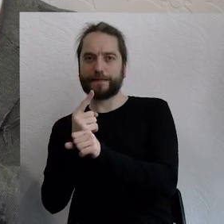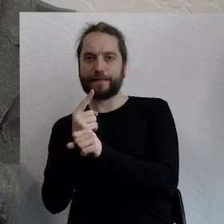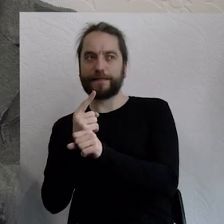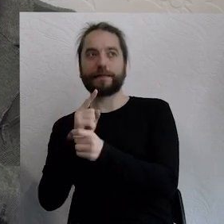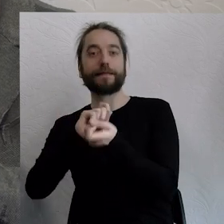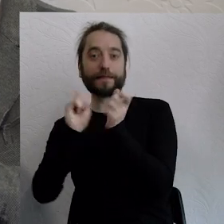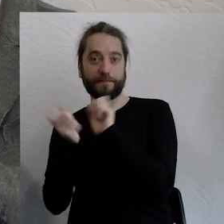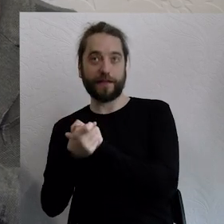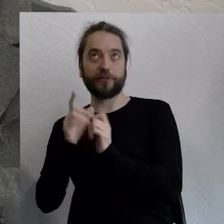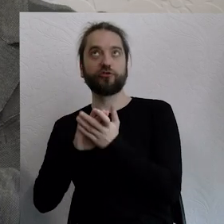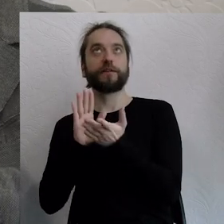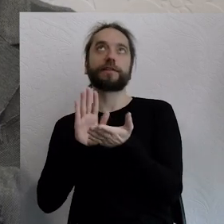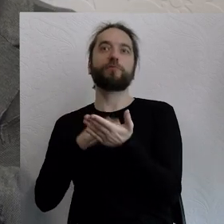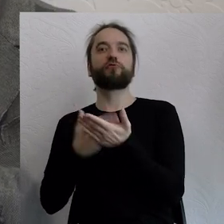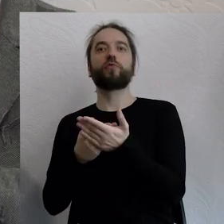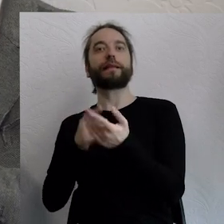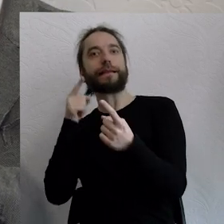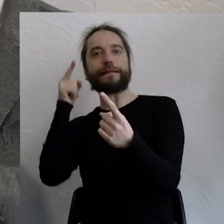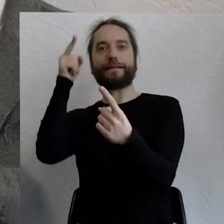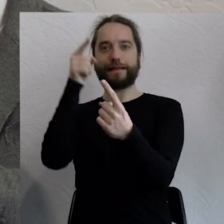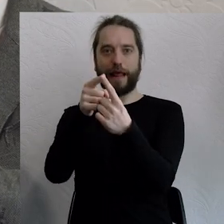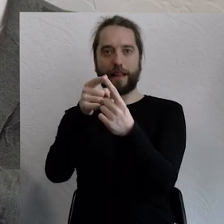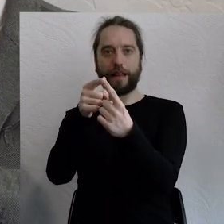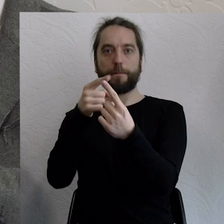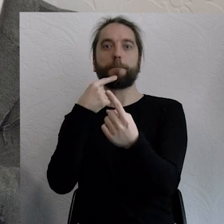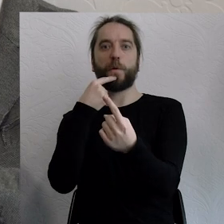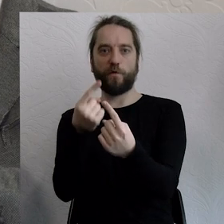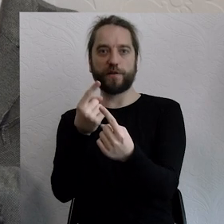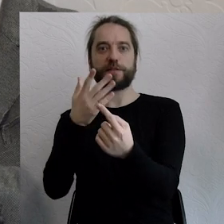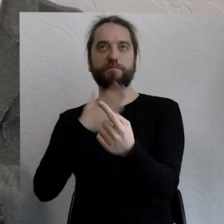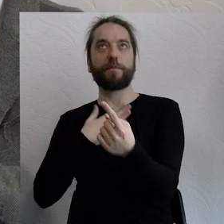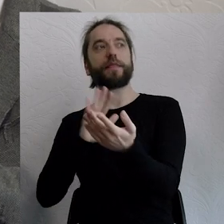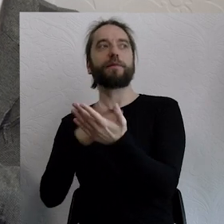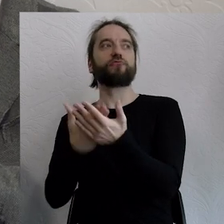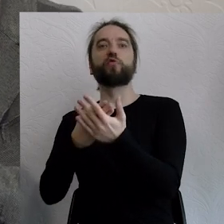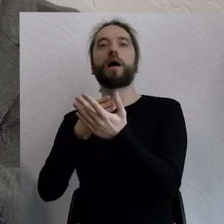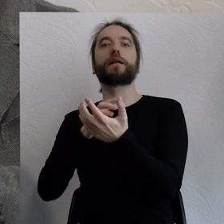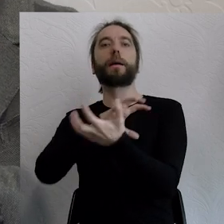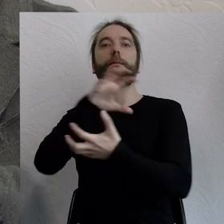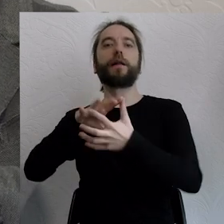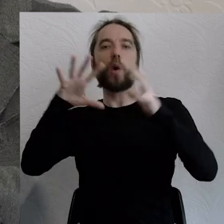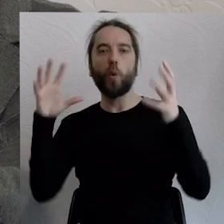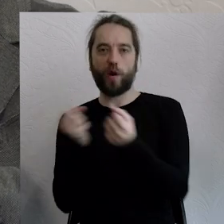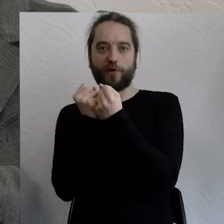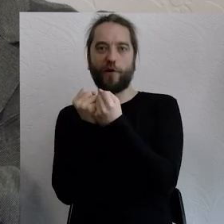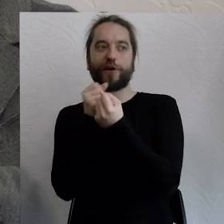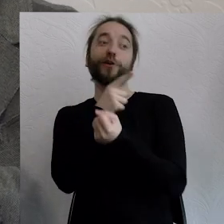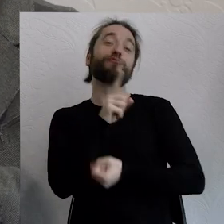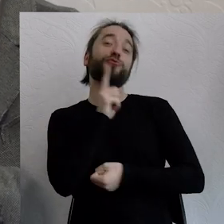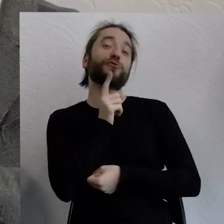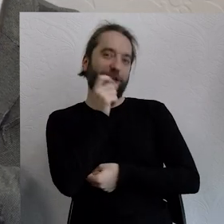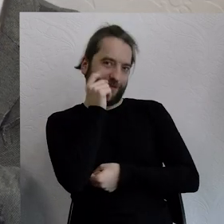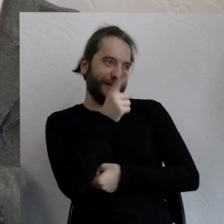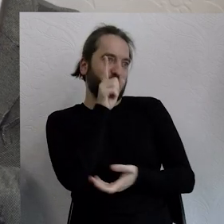celem jest wprowadzenie jakiejś solidarności społecznej, równości i uratowanie planety. Sztuczna inteligencja będzie w stanie to ogarnąć i nie będzie